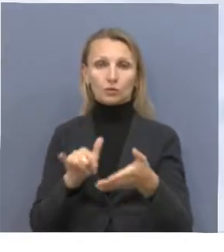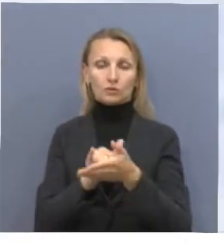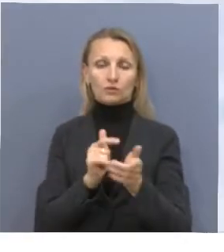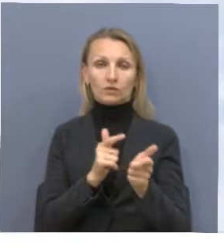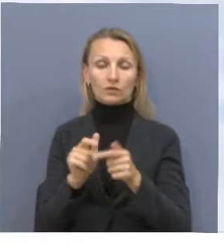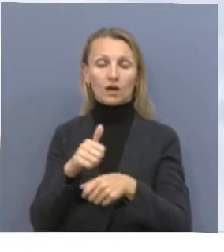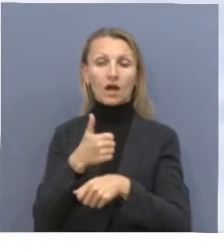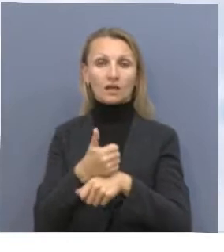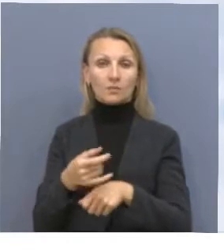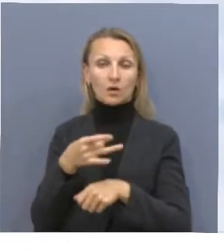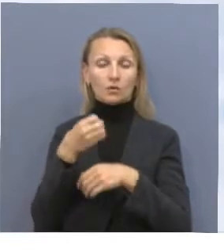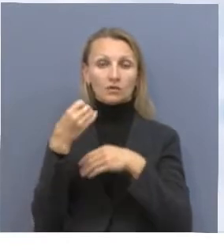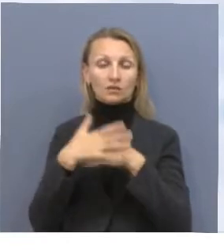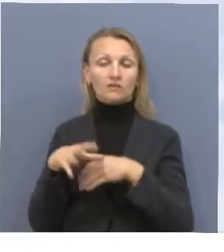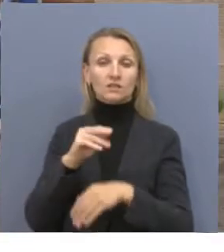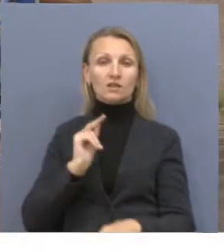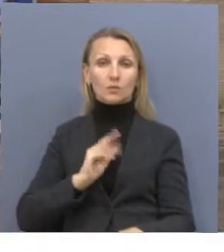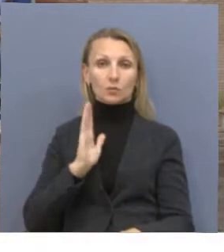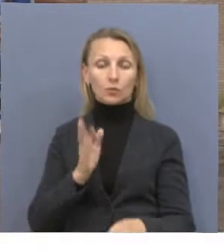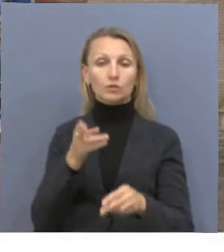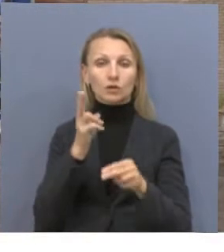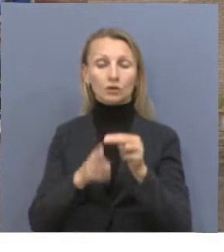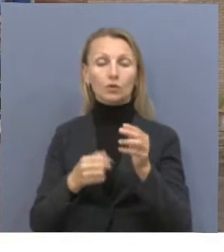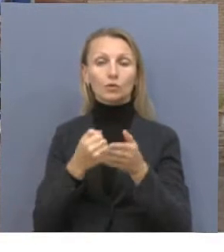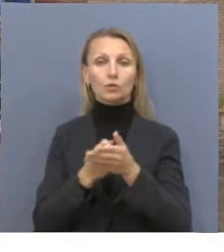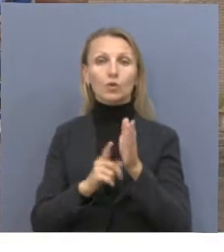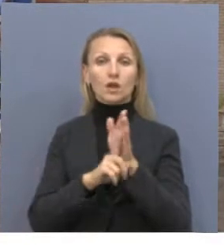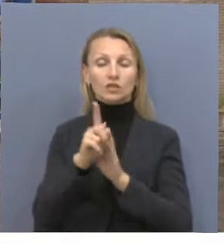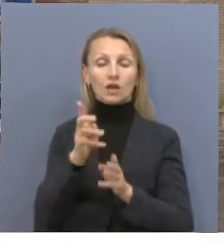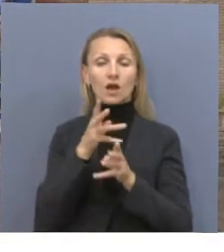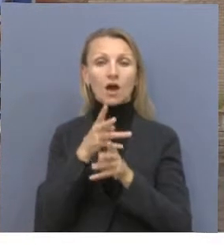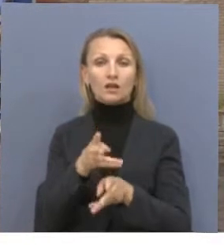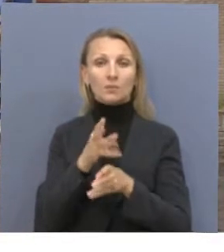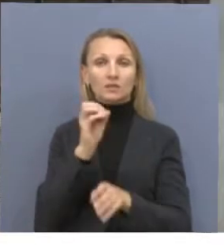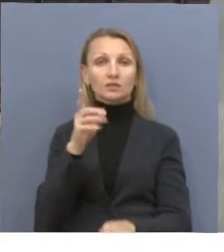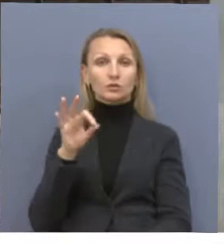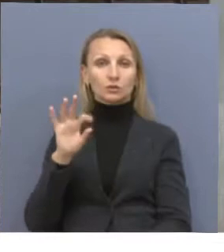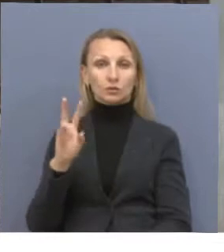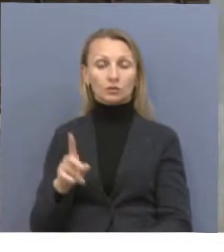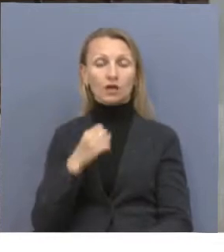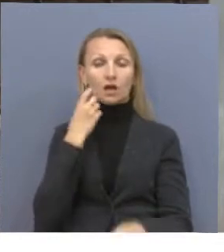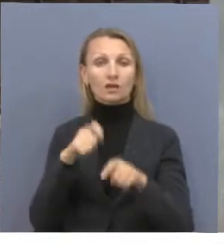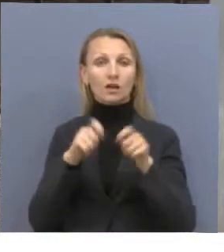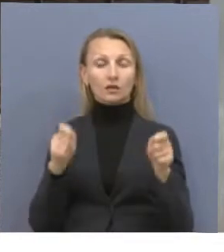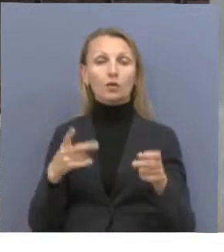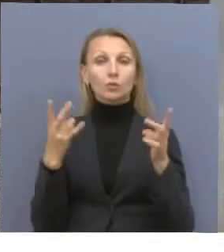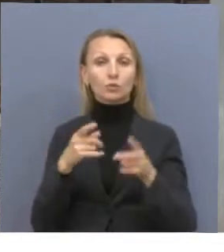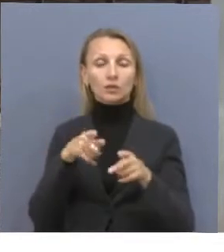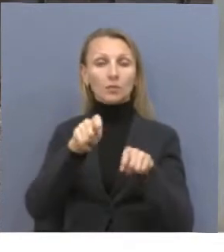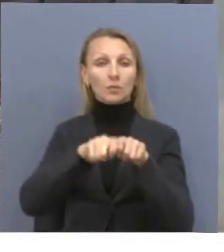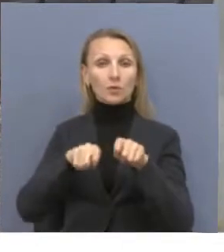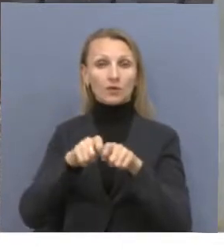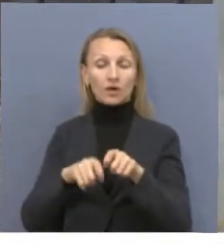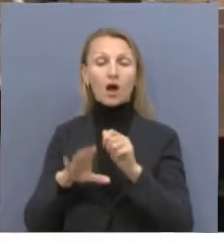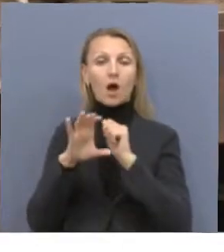районного центра отмечает, что все работы будут завершены до начала топительного сезона. Ведь перед запуском нужна апробация. После